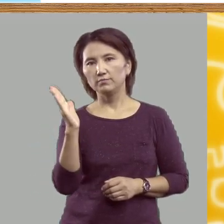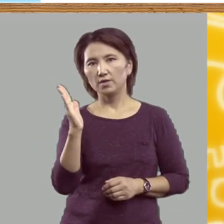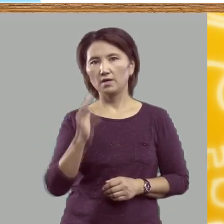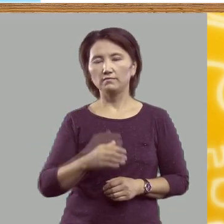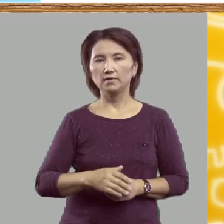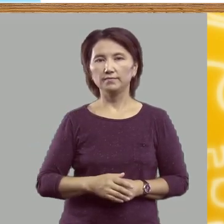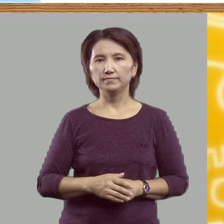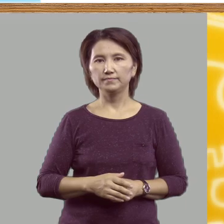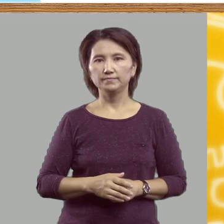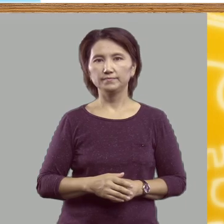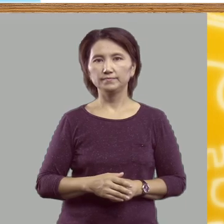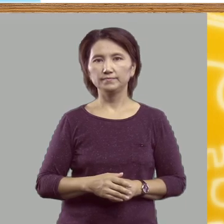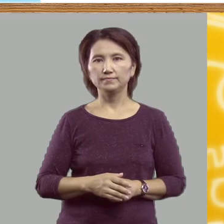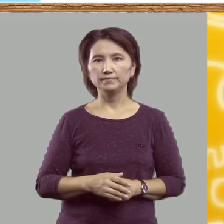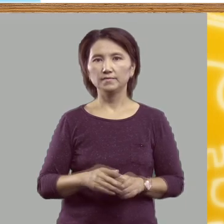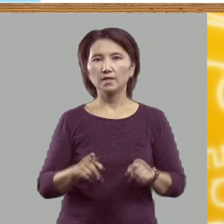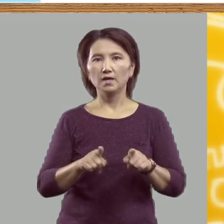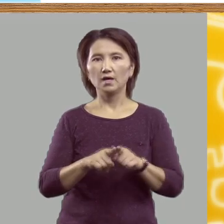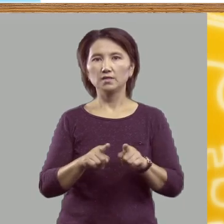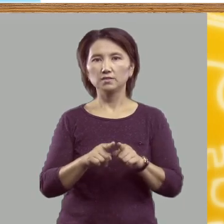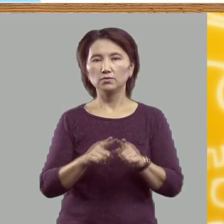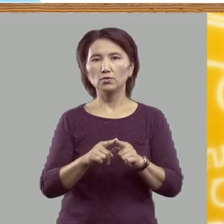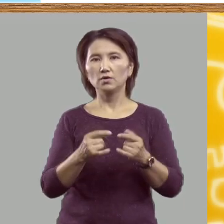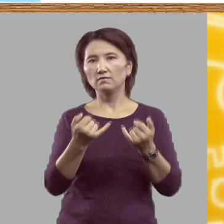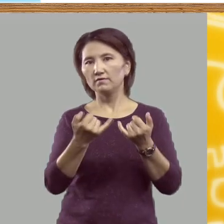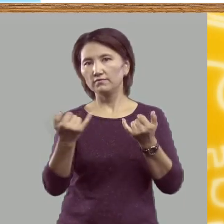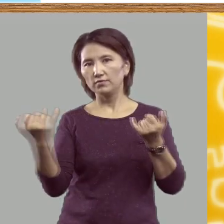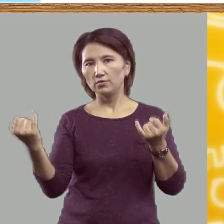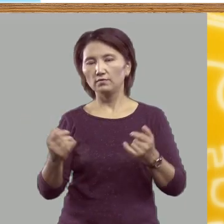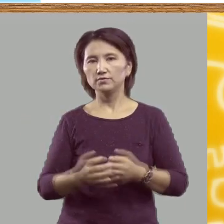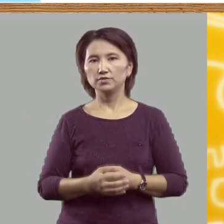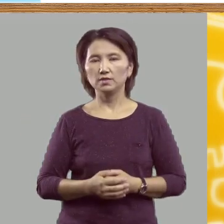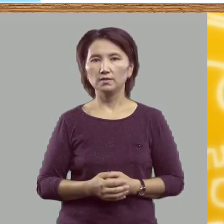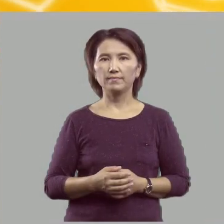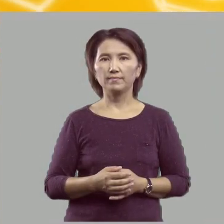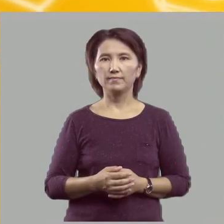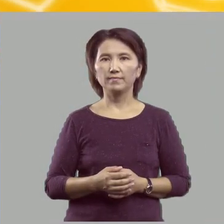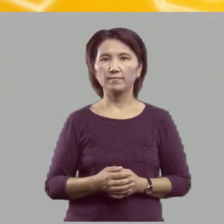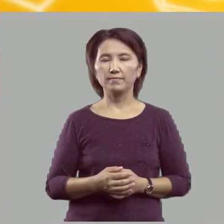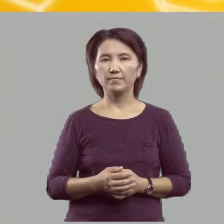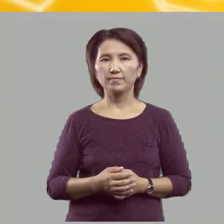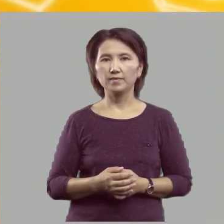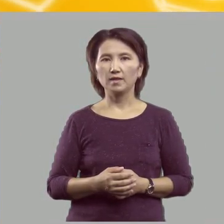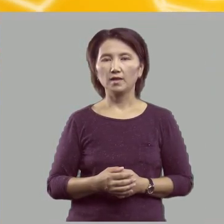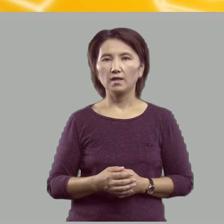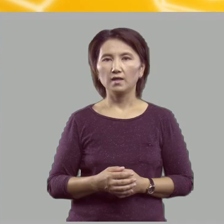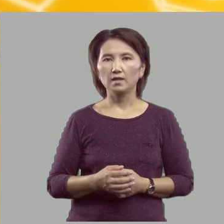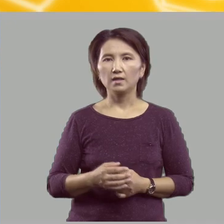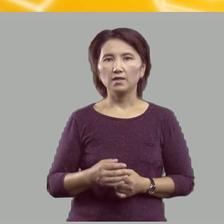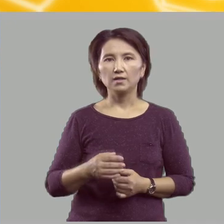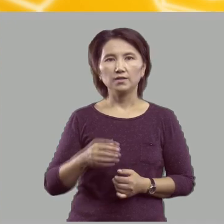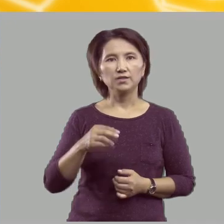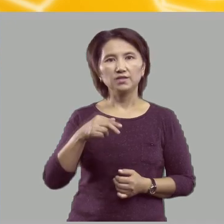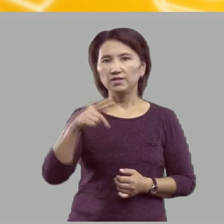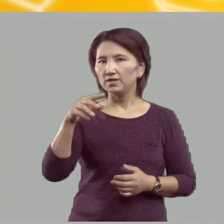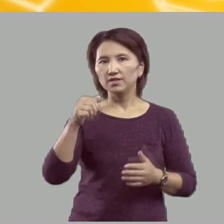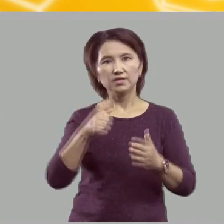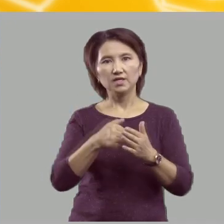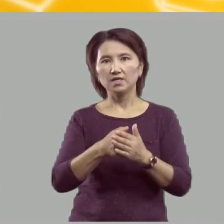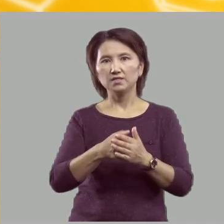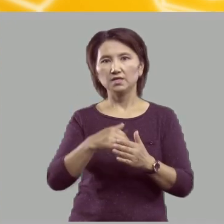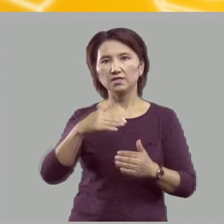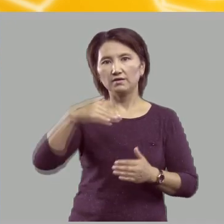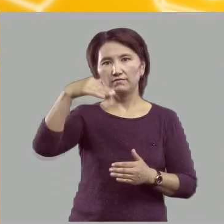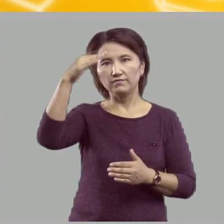как верёвочка повисла. Не дойдя до верхней линии